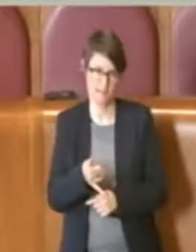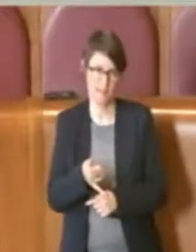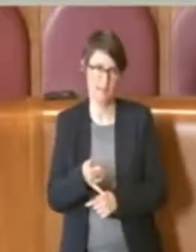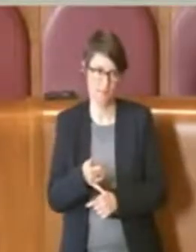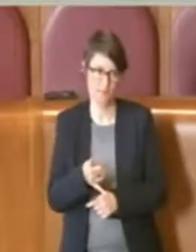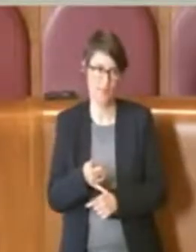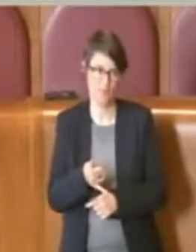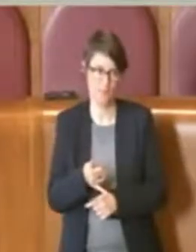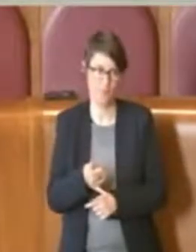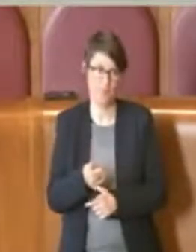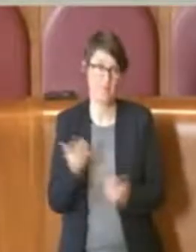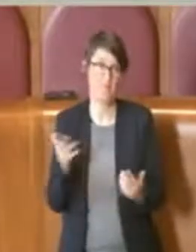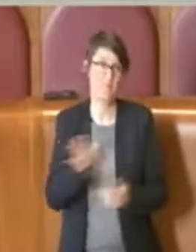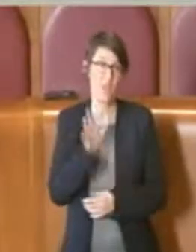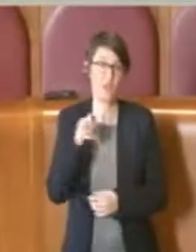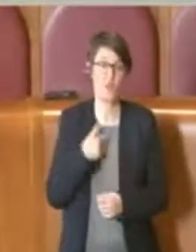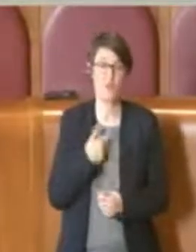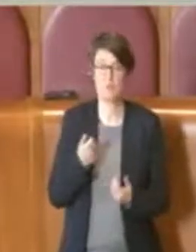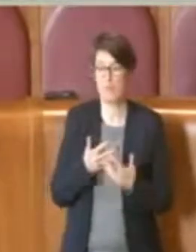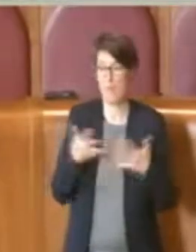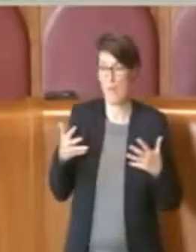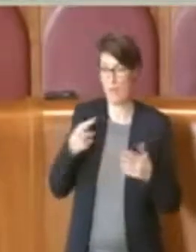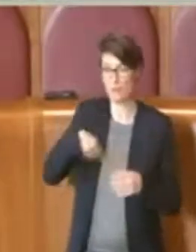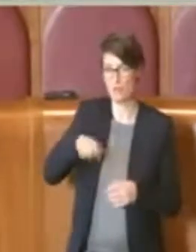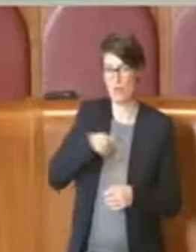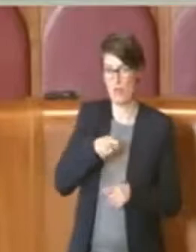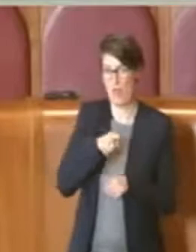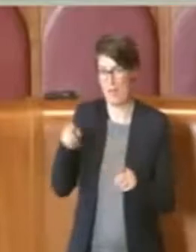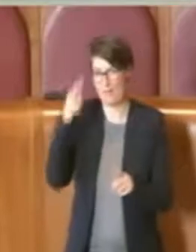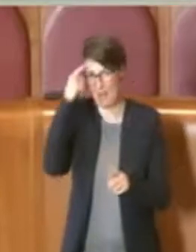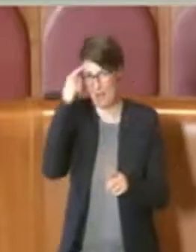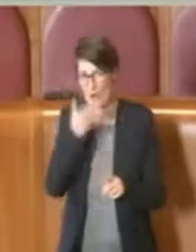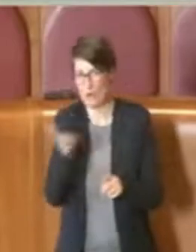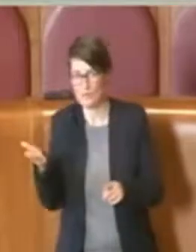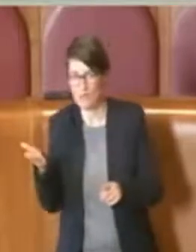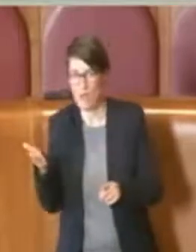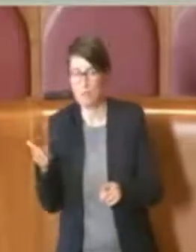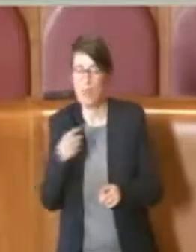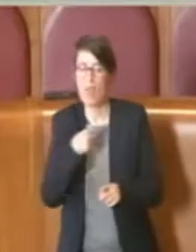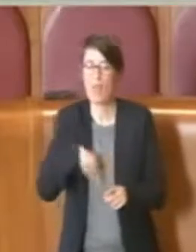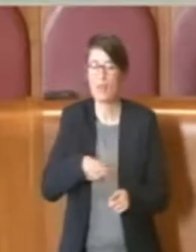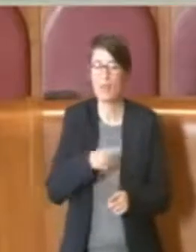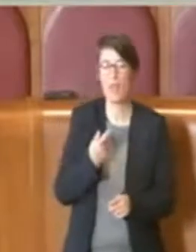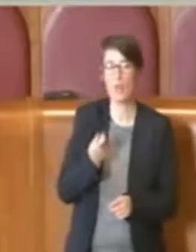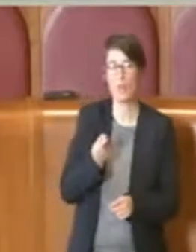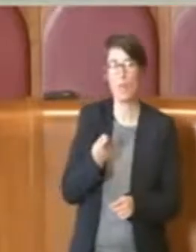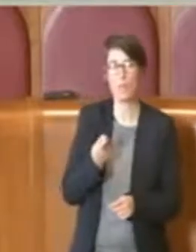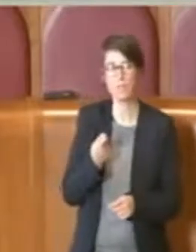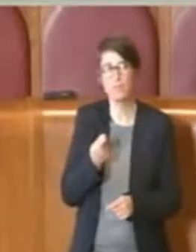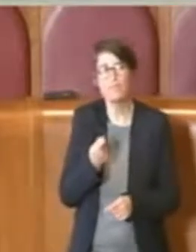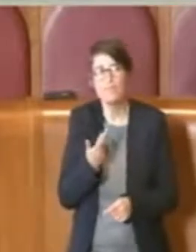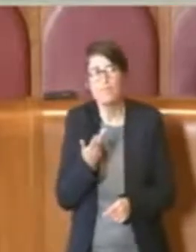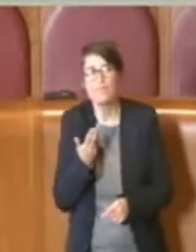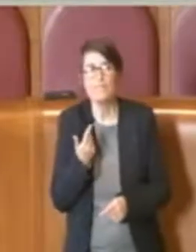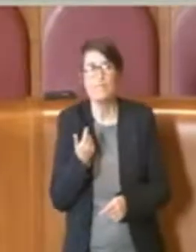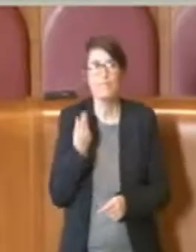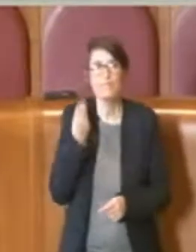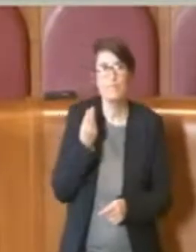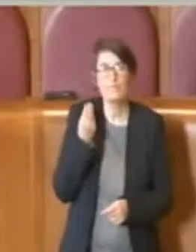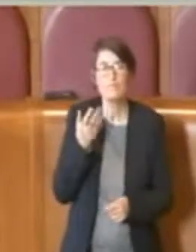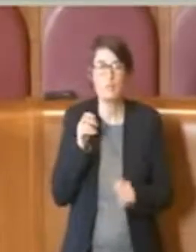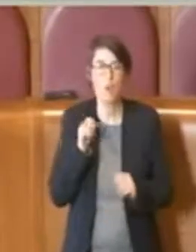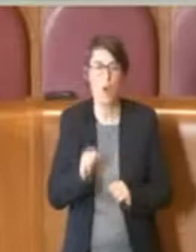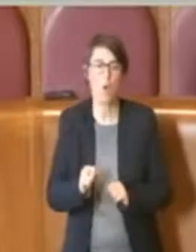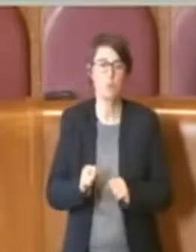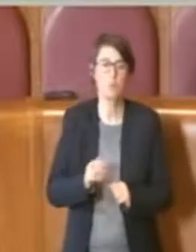Oggettivamente, come maggioranza lo sapete, siamo stati tentati di portarlo in commissione e di portarlo